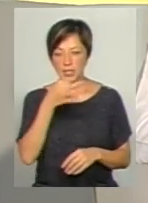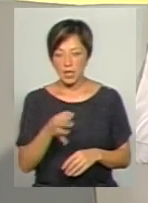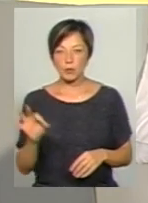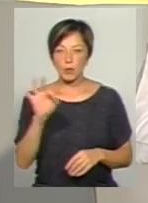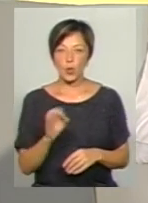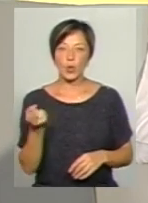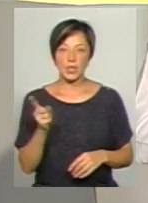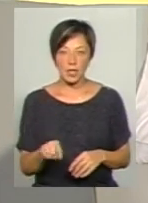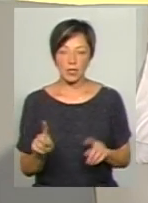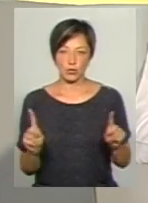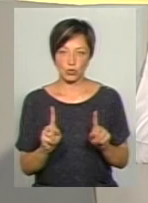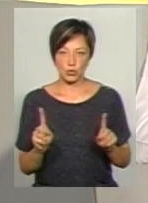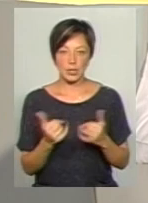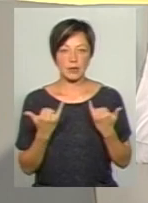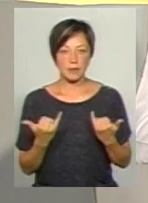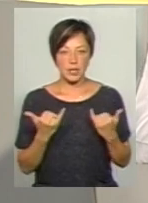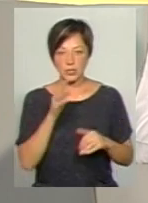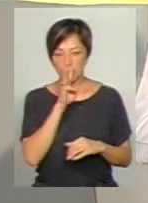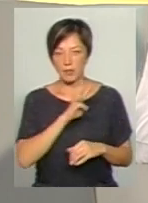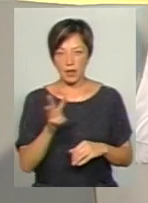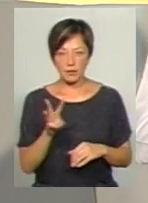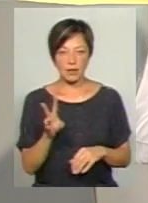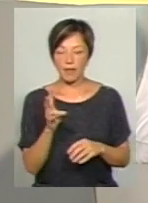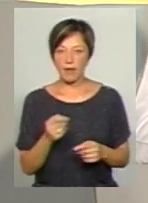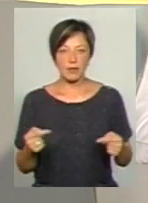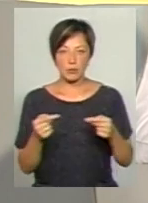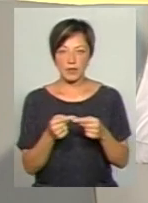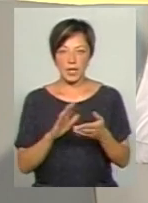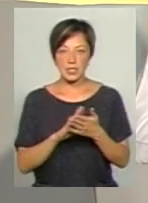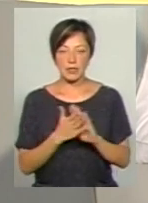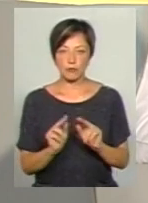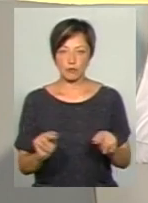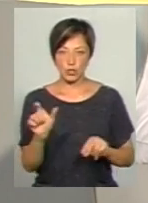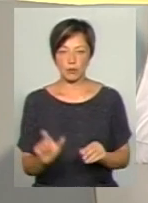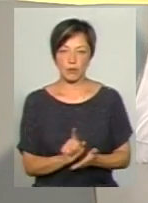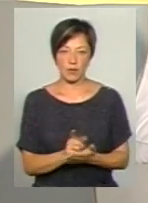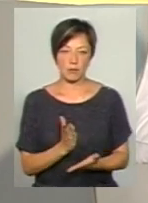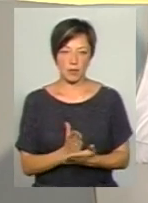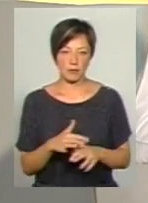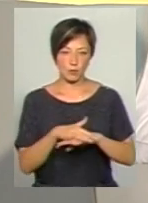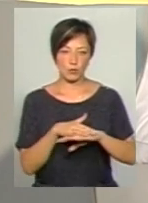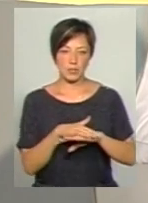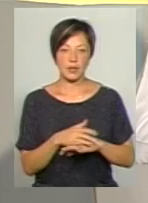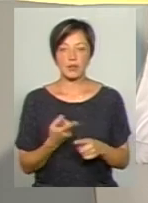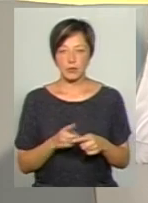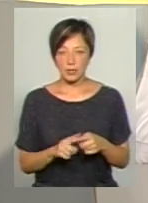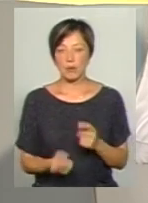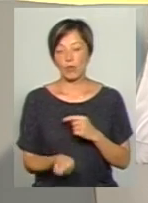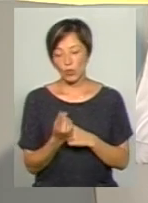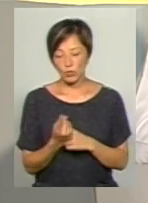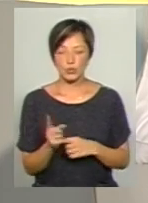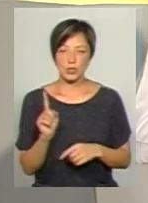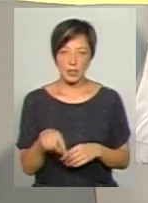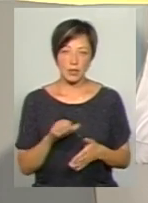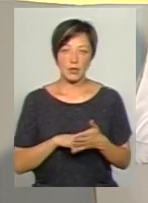те, що теперішня заробітна плата не відповідає статусу вчитель, який повинен він мати у суспільстві. Тому це породжує те, що